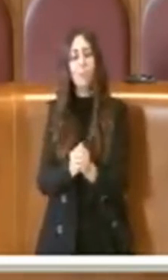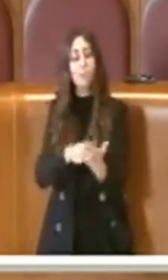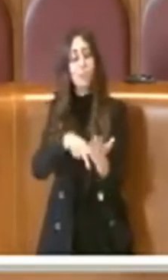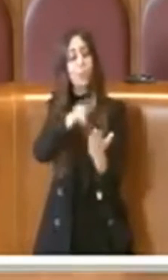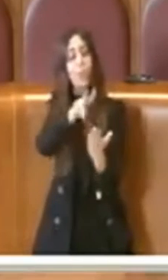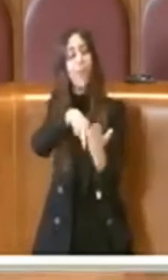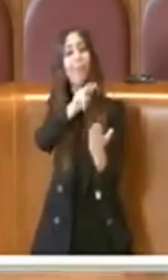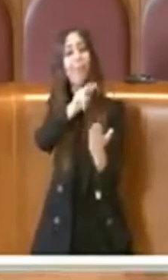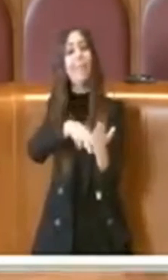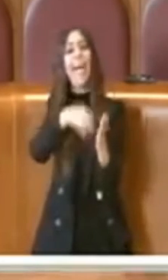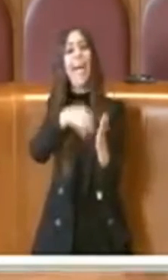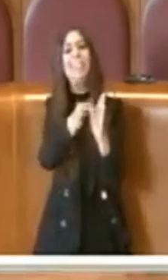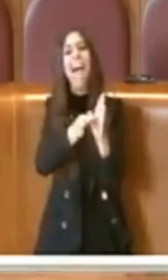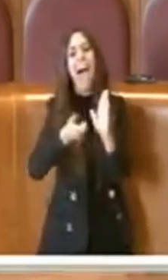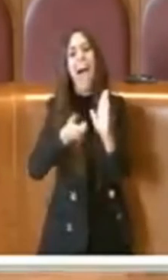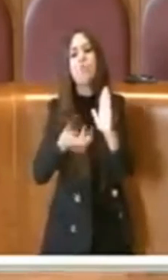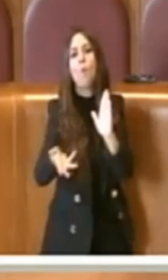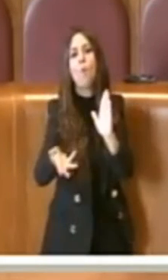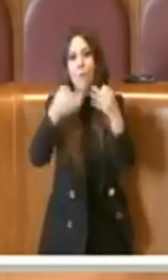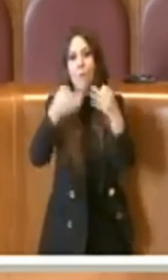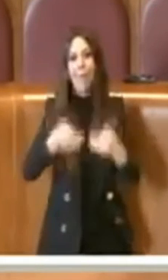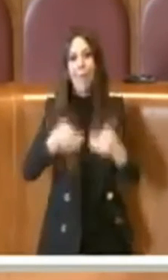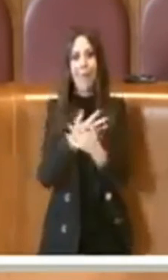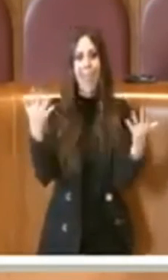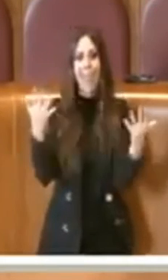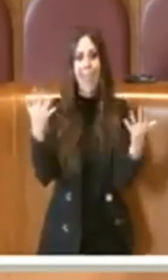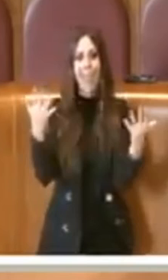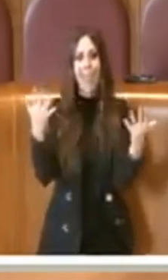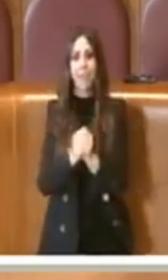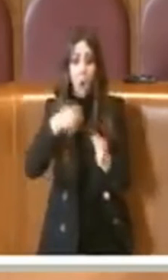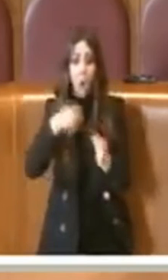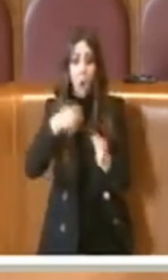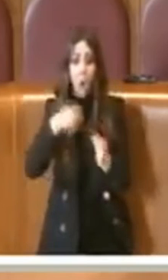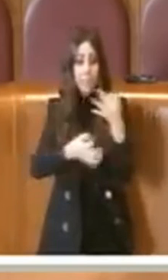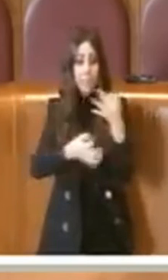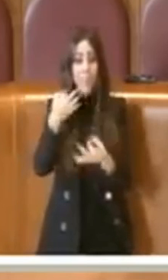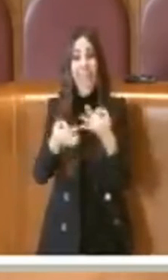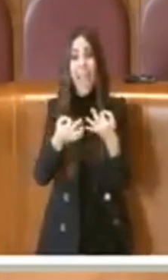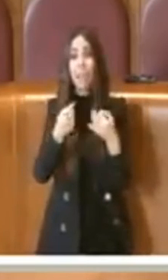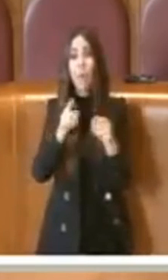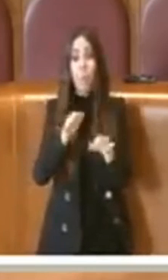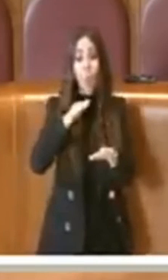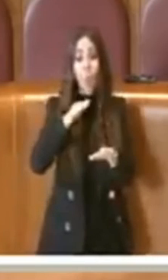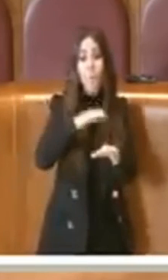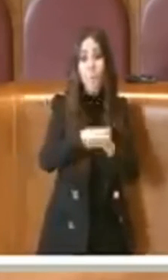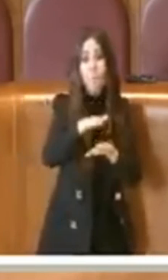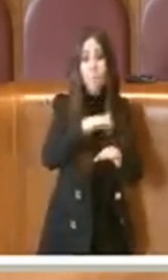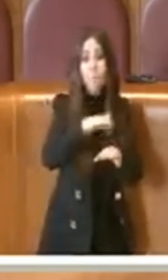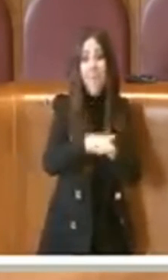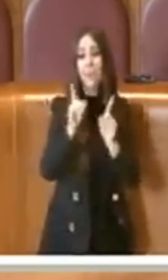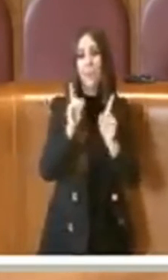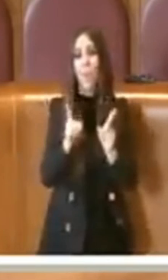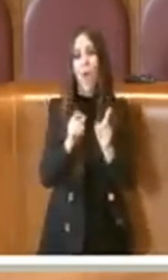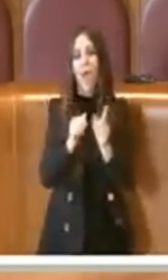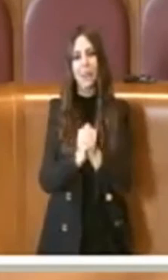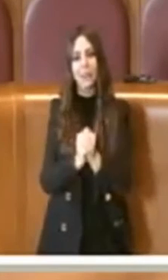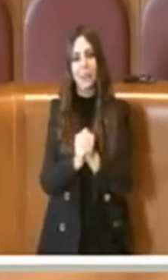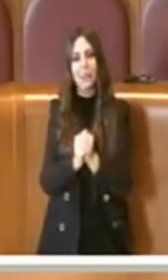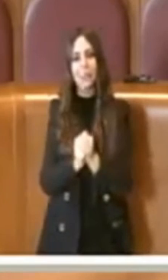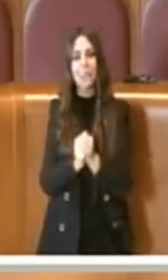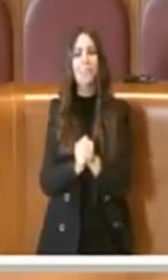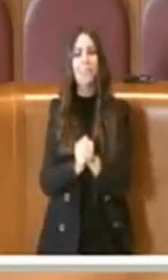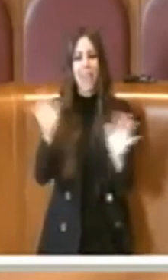dei numeri che sono oggettivi. E ho anche spiegato qual è il metodo utilizzato. Ripeto, ad esempio,